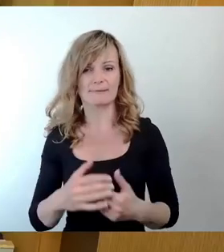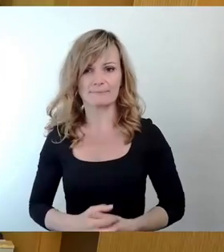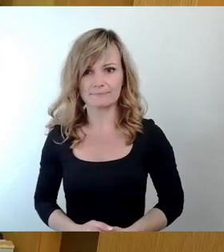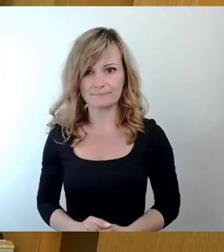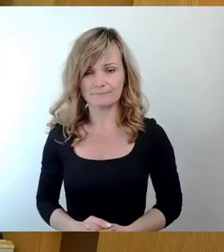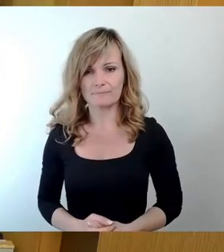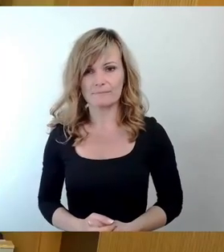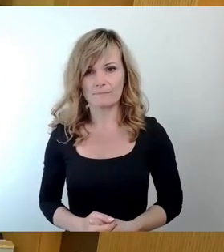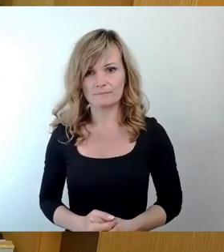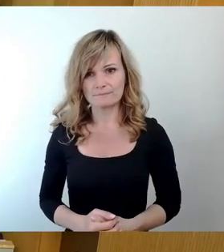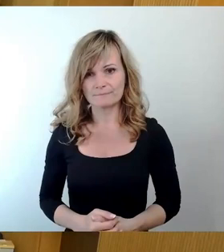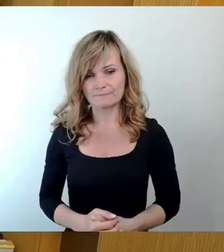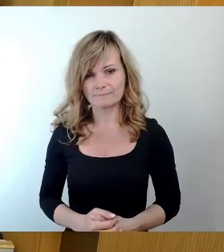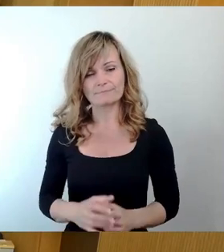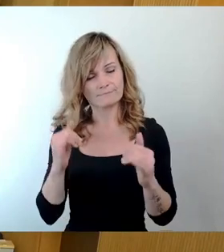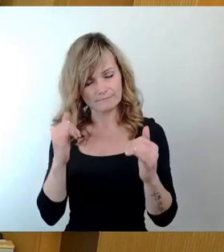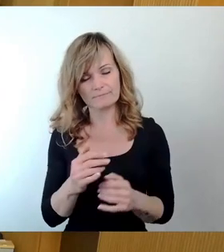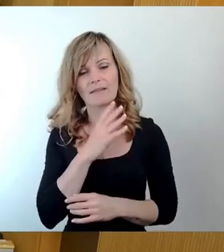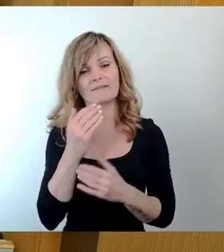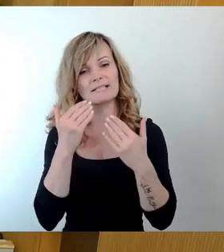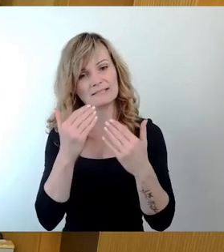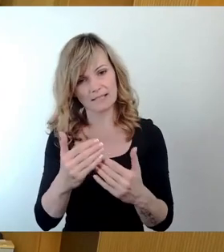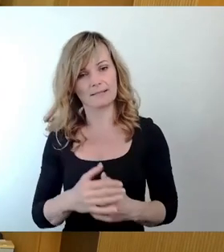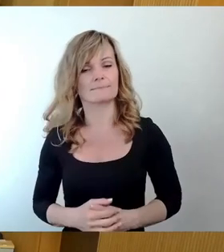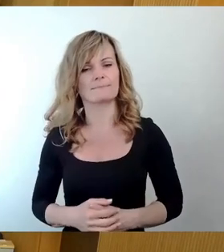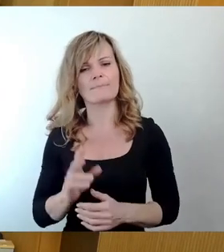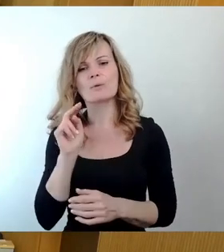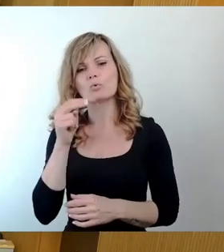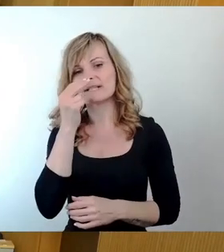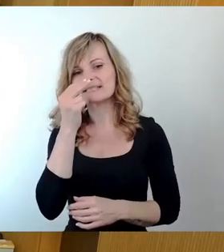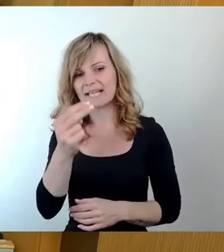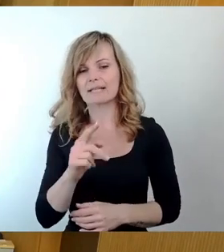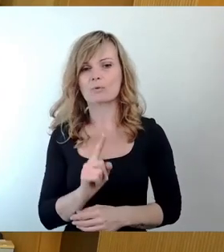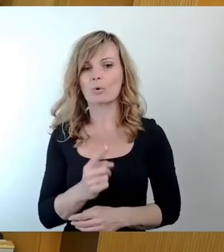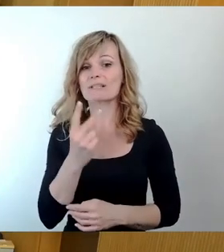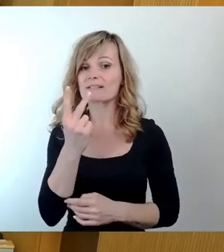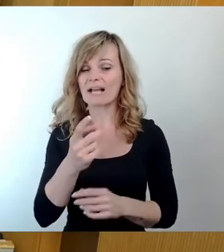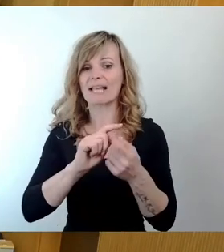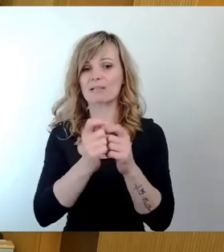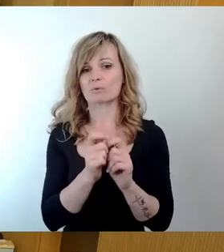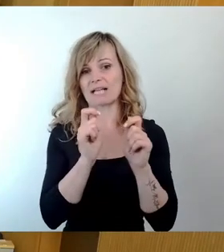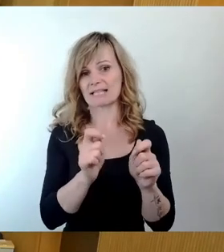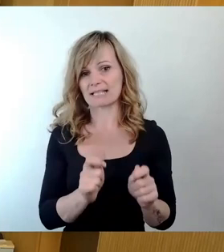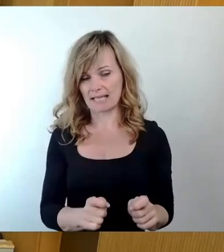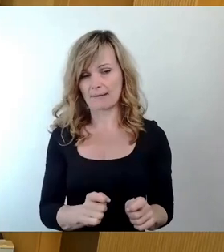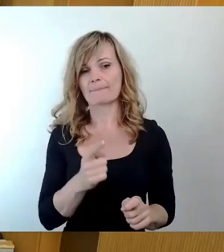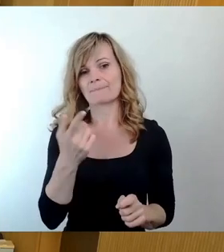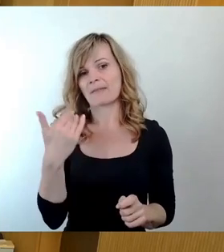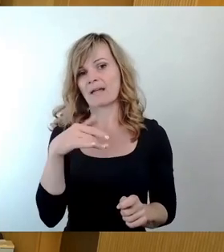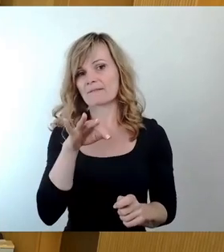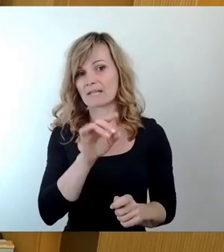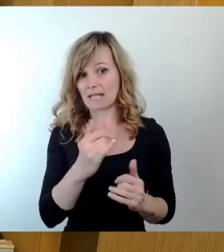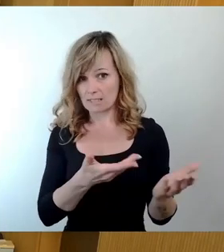Vielen Dank. Ich hatte noch übersehen, es gibt noch zwei Änderungsanträge. Einen von der AfD, die kann den jetzt einbringen und